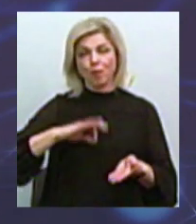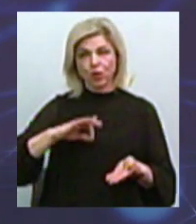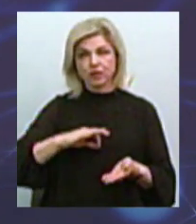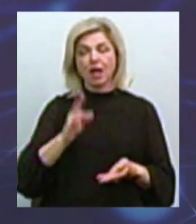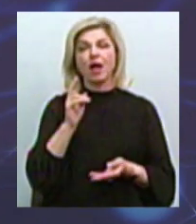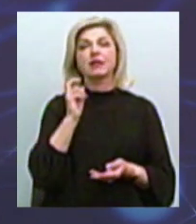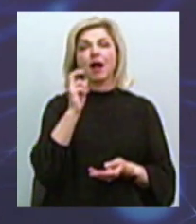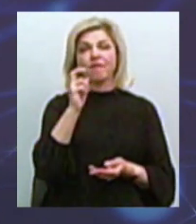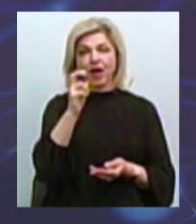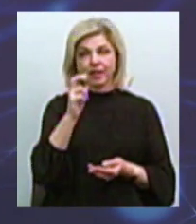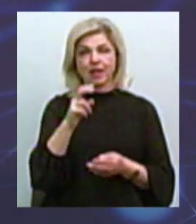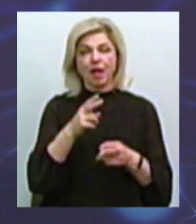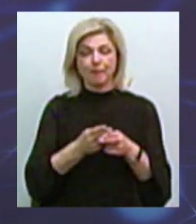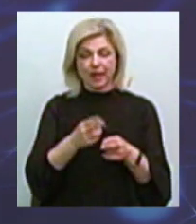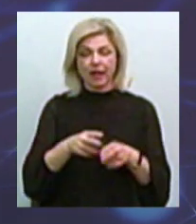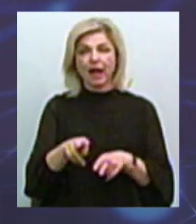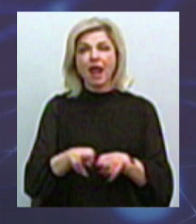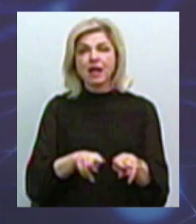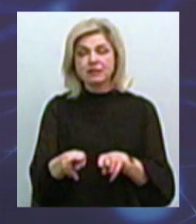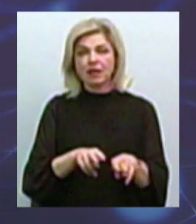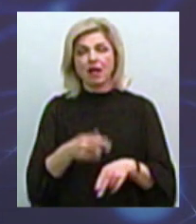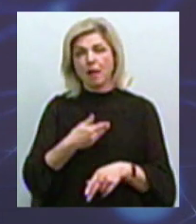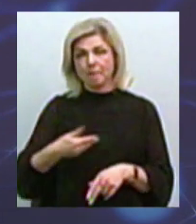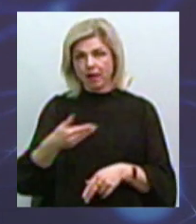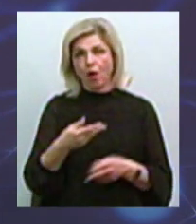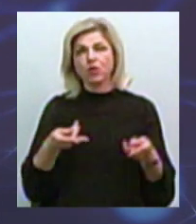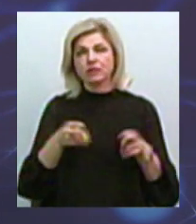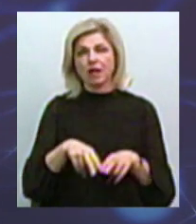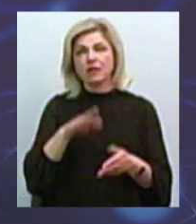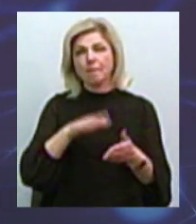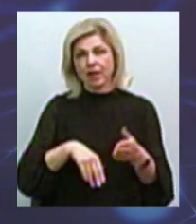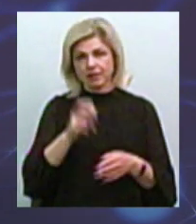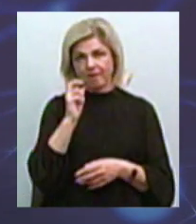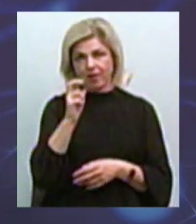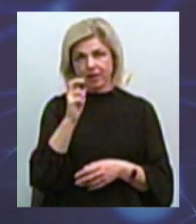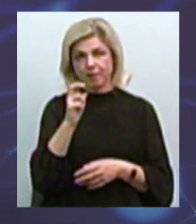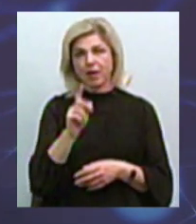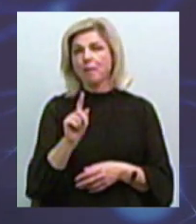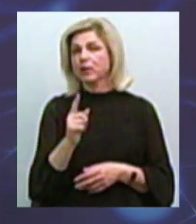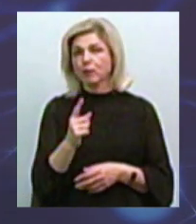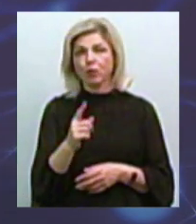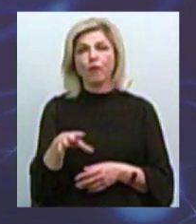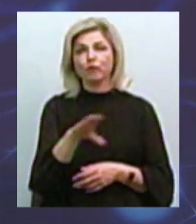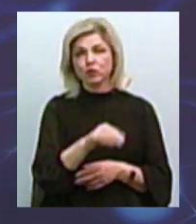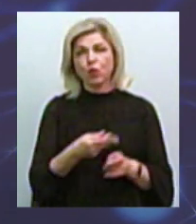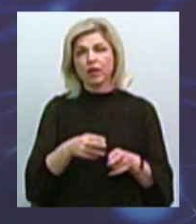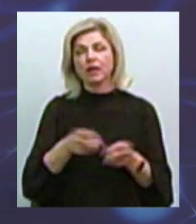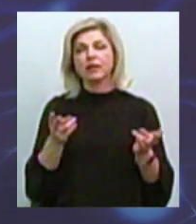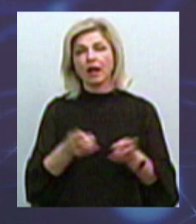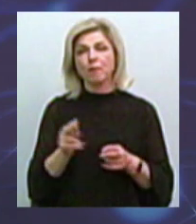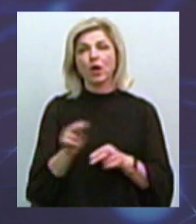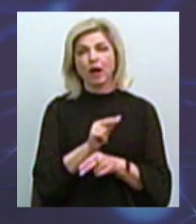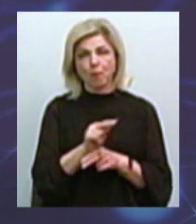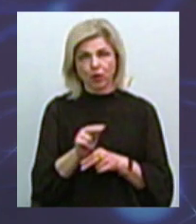трамвайними рельсами і трамваєми, то, звісно, ми залишаємося без трамваїв. Тому що все це требує ремонту, все це